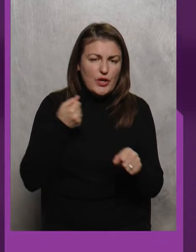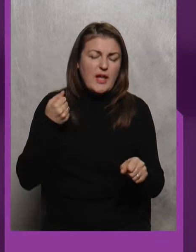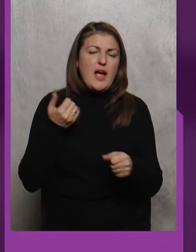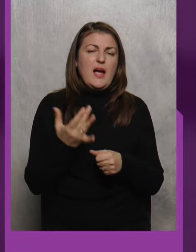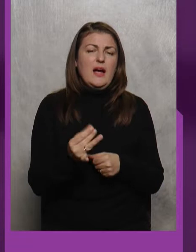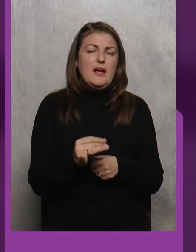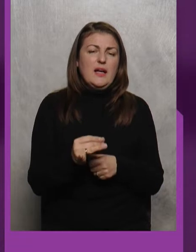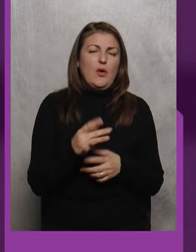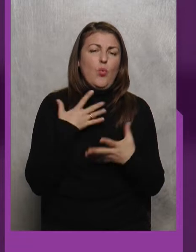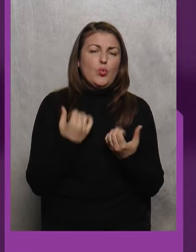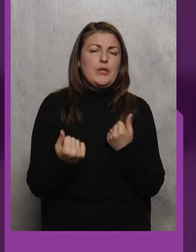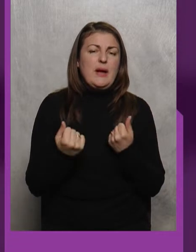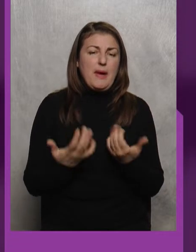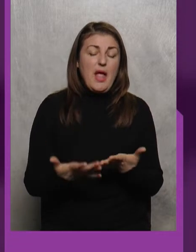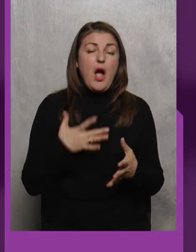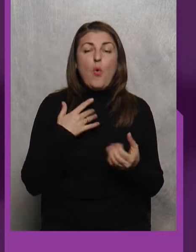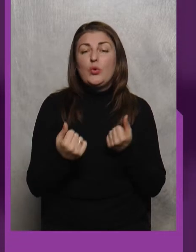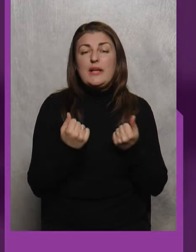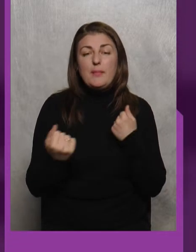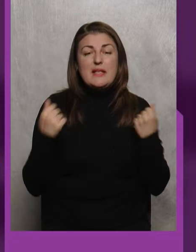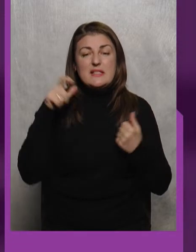Утримання Утримання